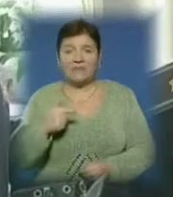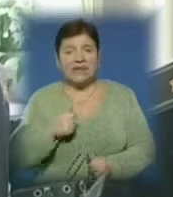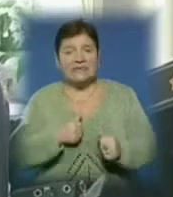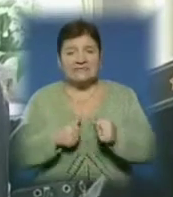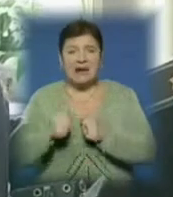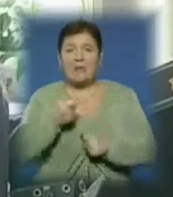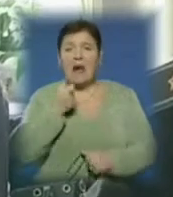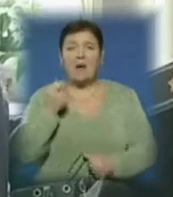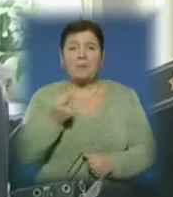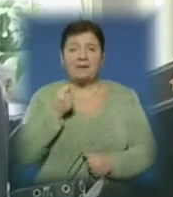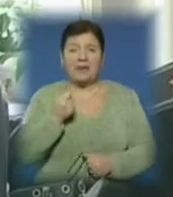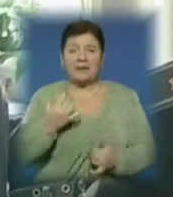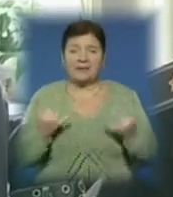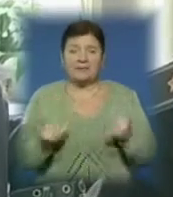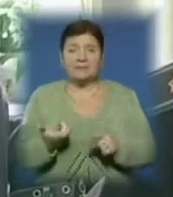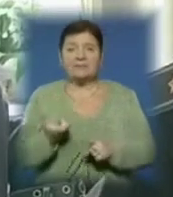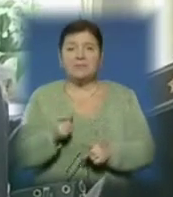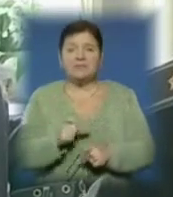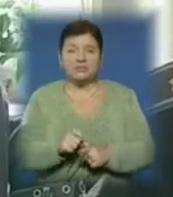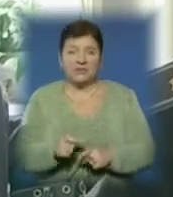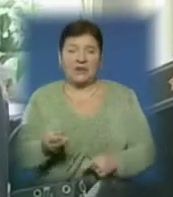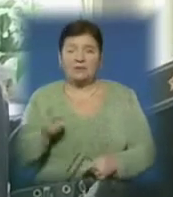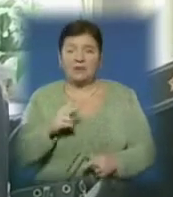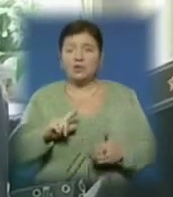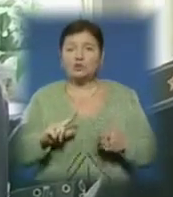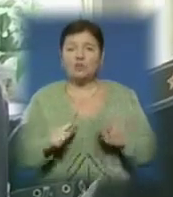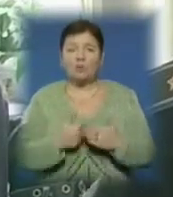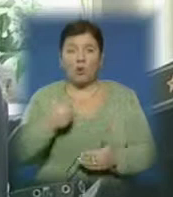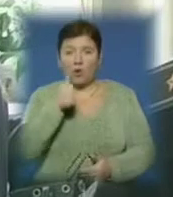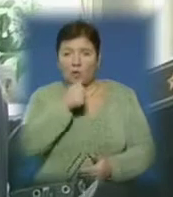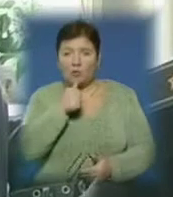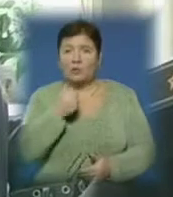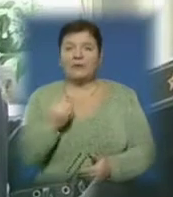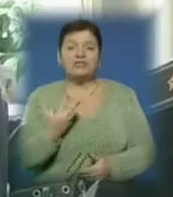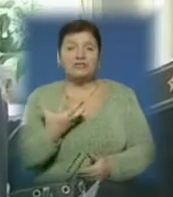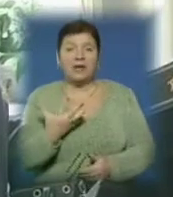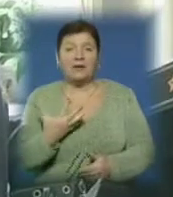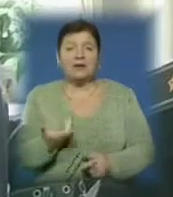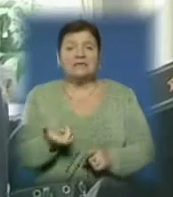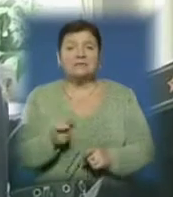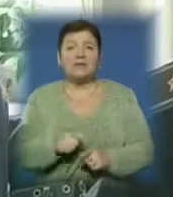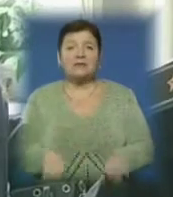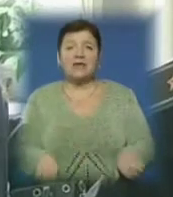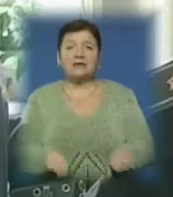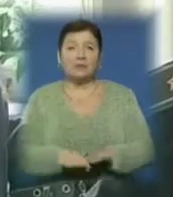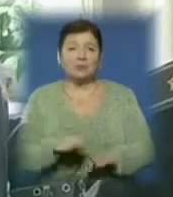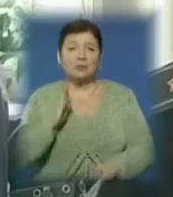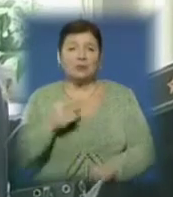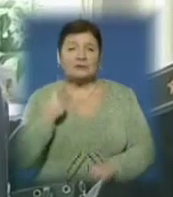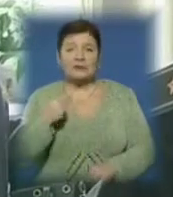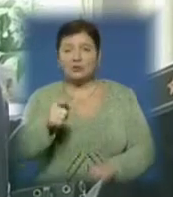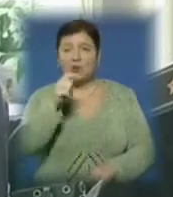зарплата. Тепер планується збільшення грошового забезпечення з нового року, ще збільшення. Також буде збільшення з 1